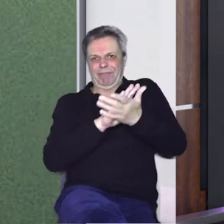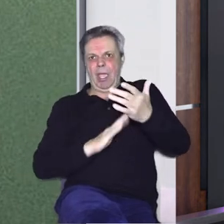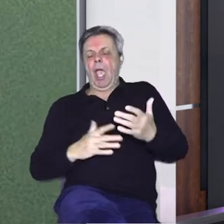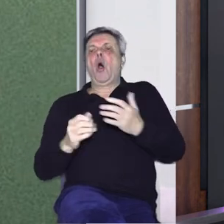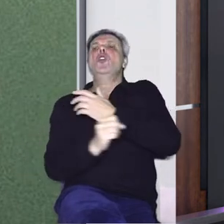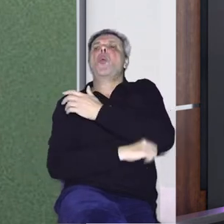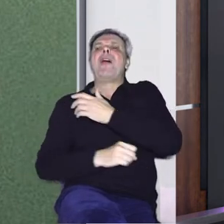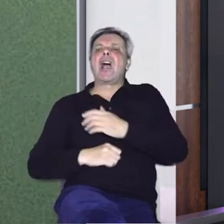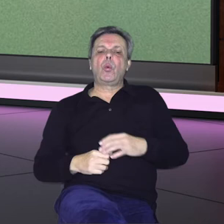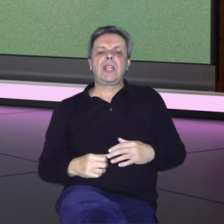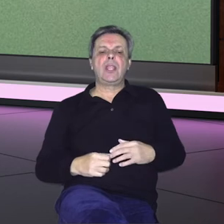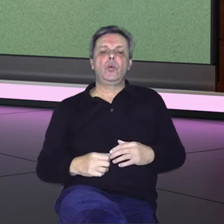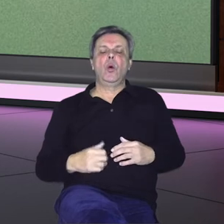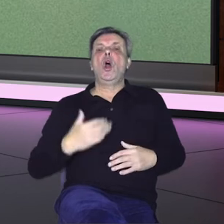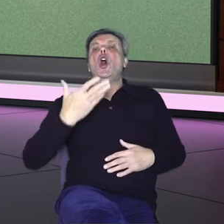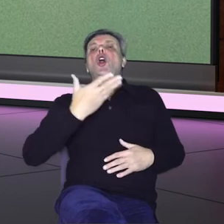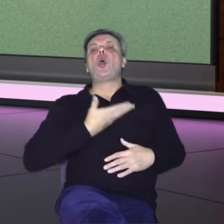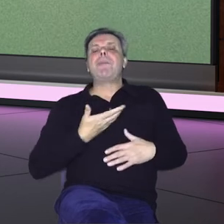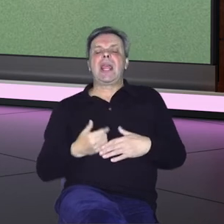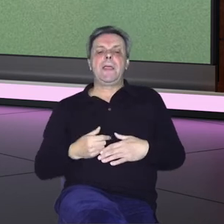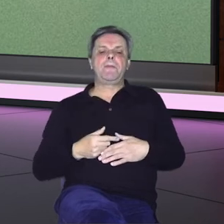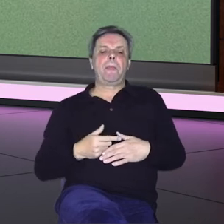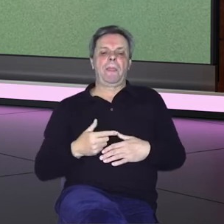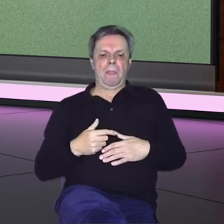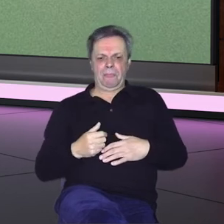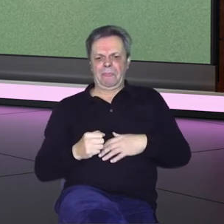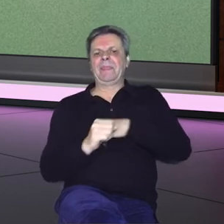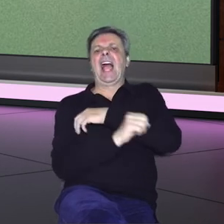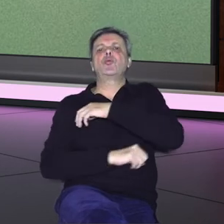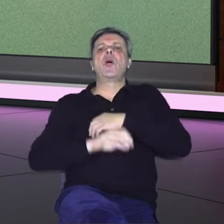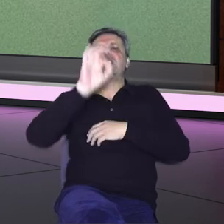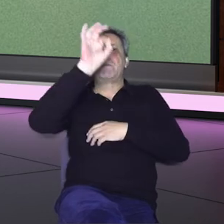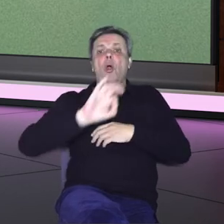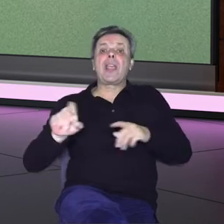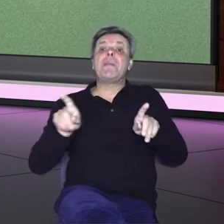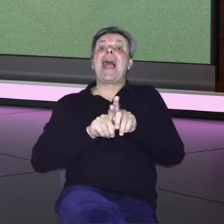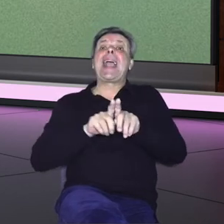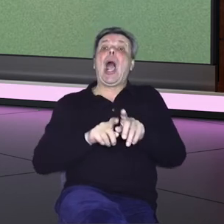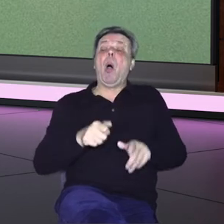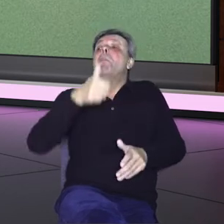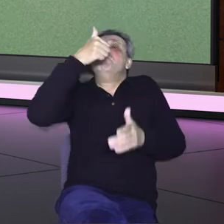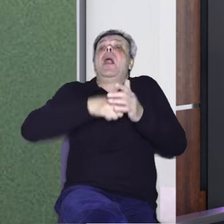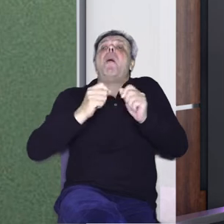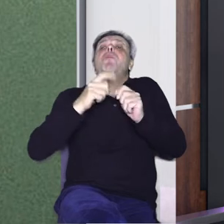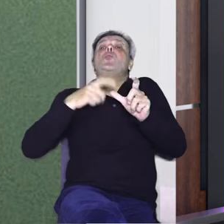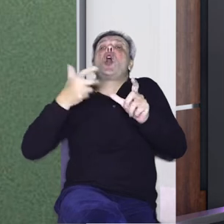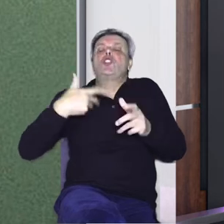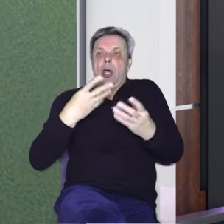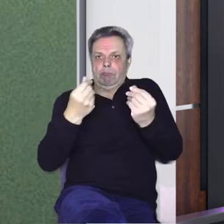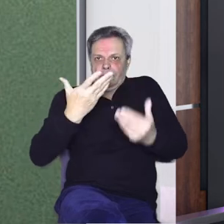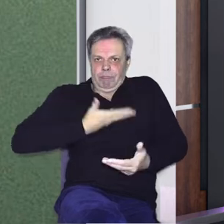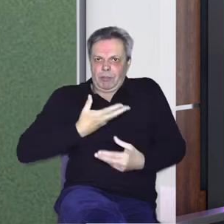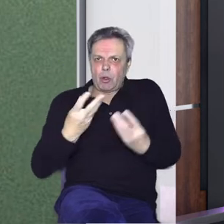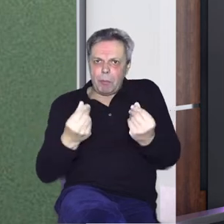fakultetu na Fezbu dobili na ovim studenskim projektima kao brucoši novce